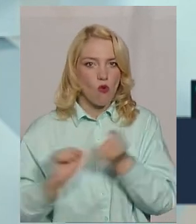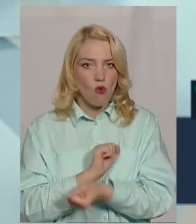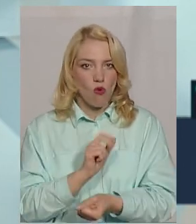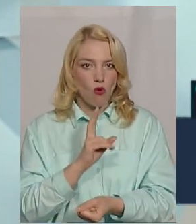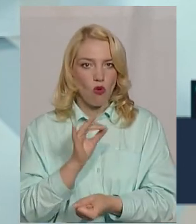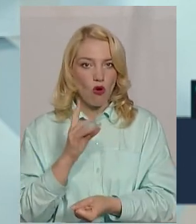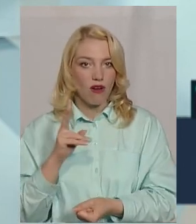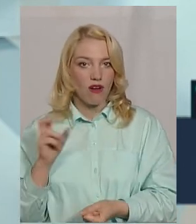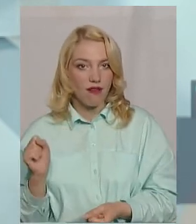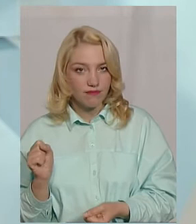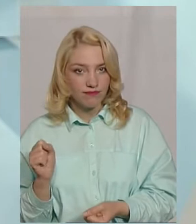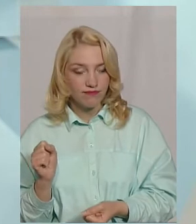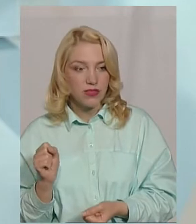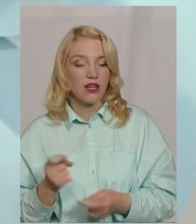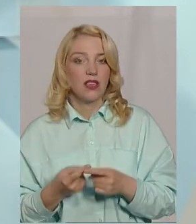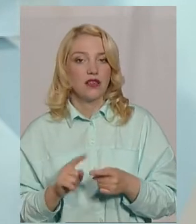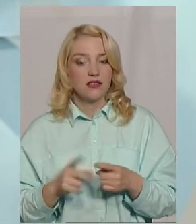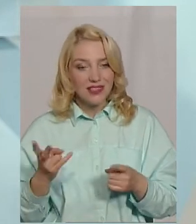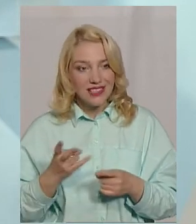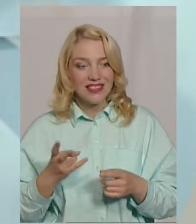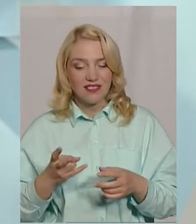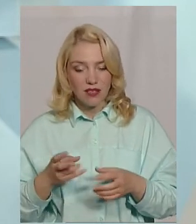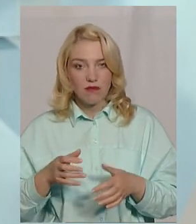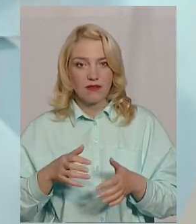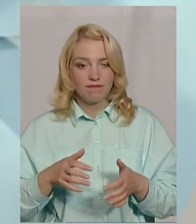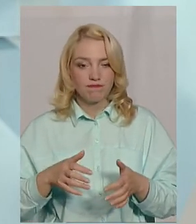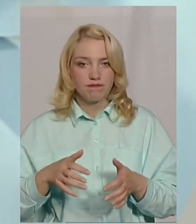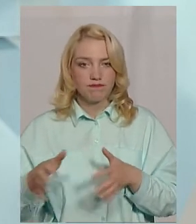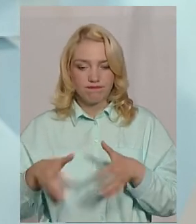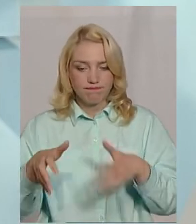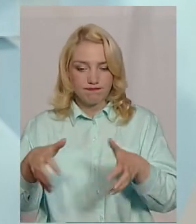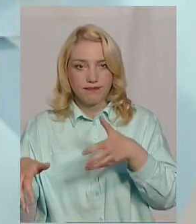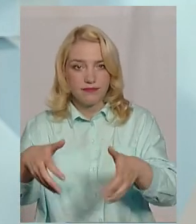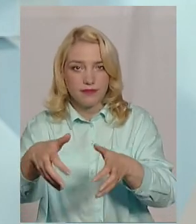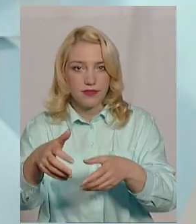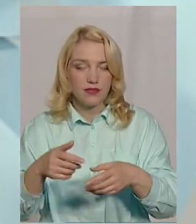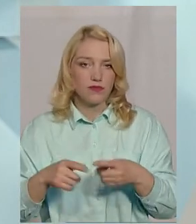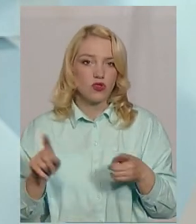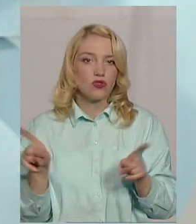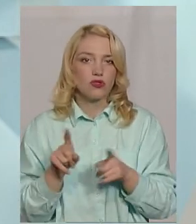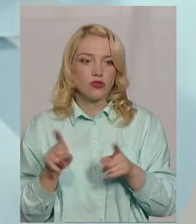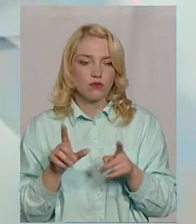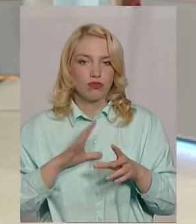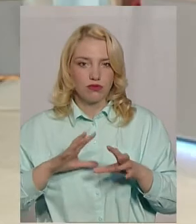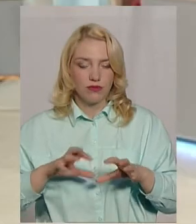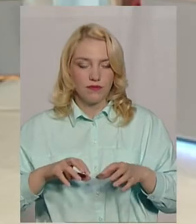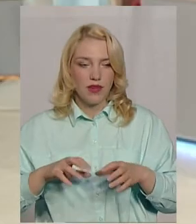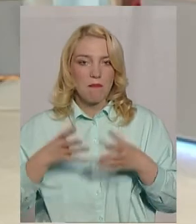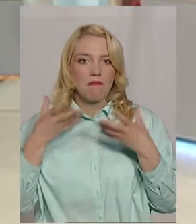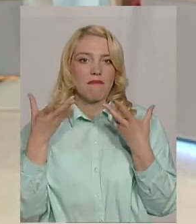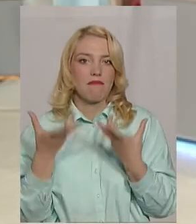все-таки провести рихлення посівів для того, щоб можливість була